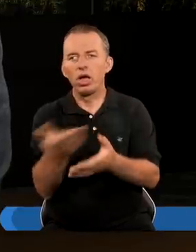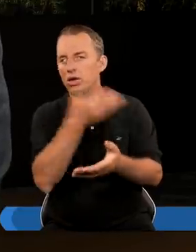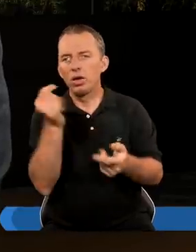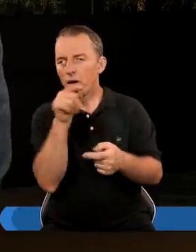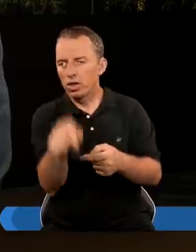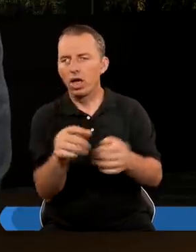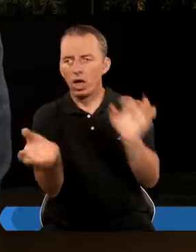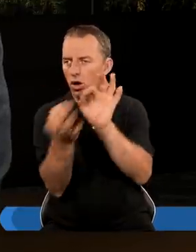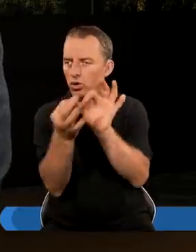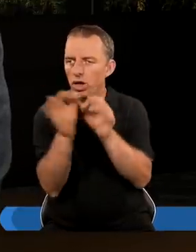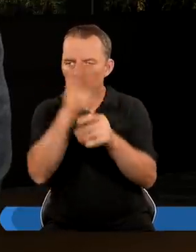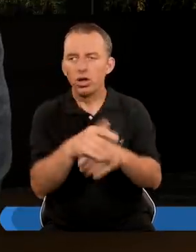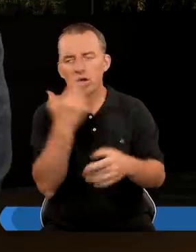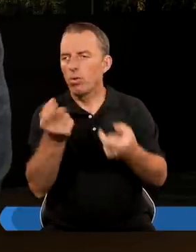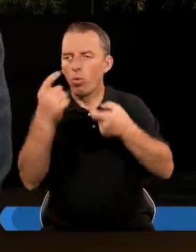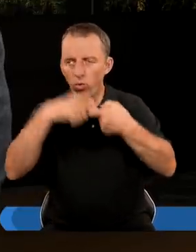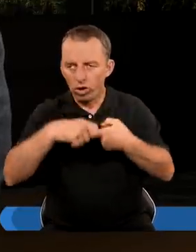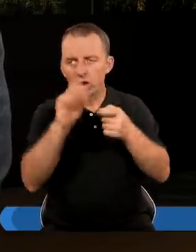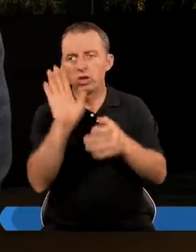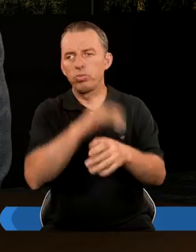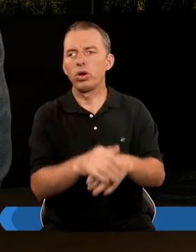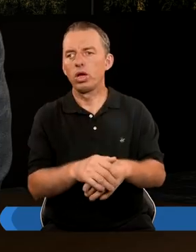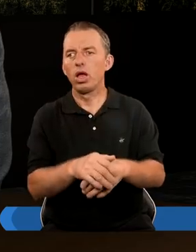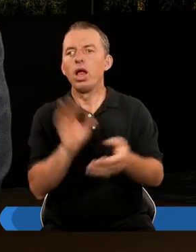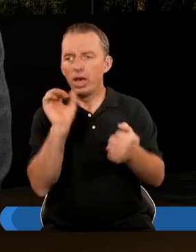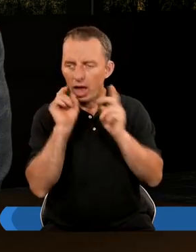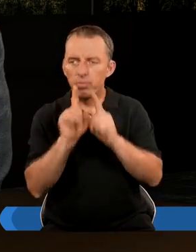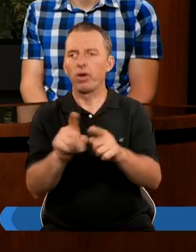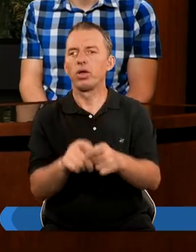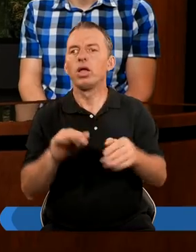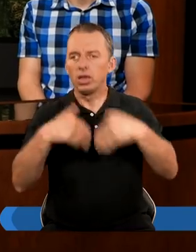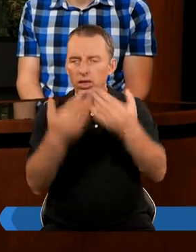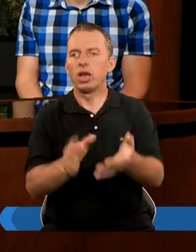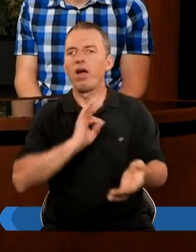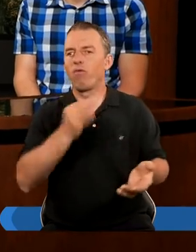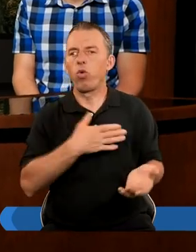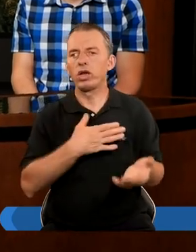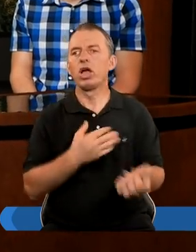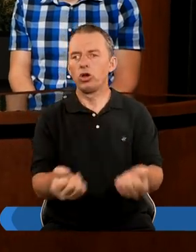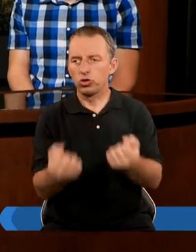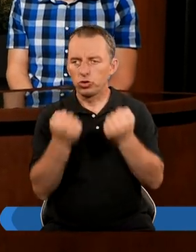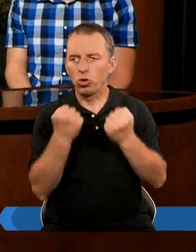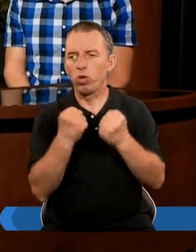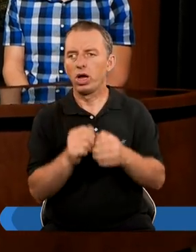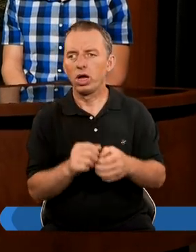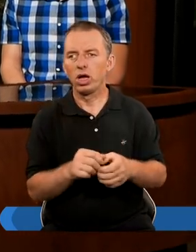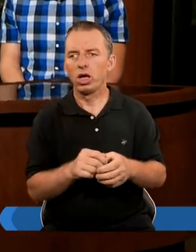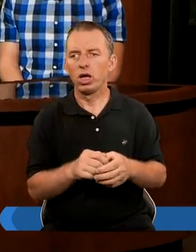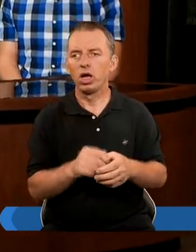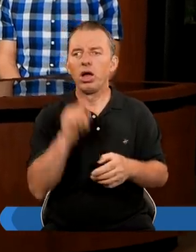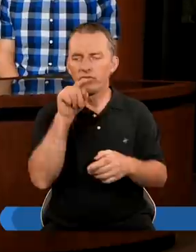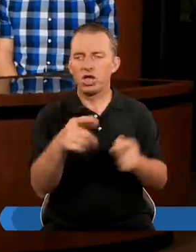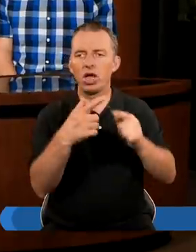I nie ma tego kontaktu z Bogiem Nie ma tej łączności z Bogiem To tak naprawdę jest zdany na własne siły I